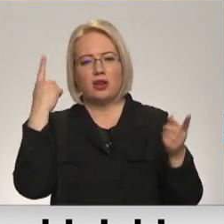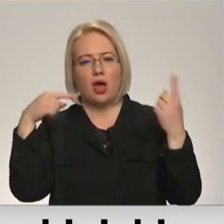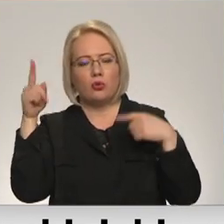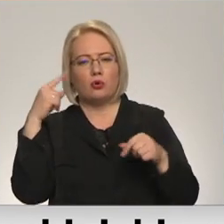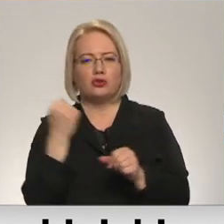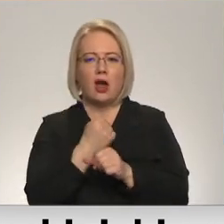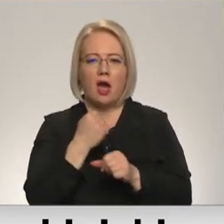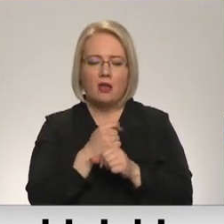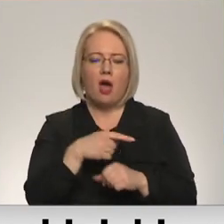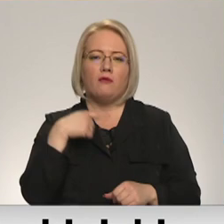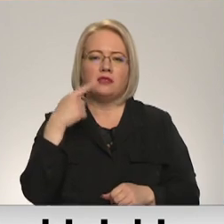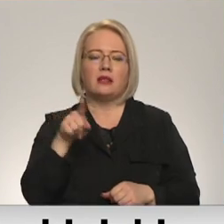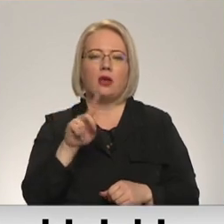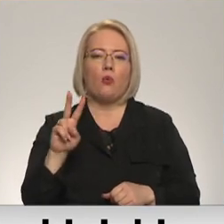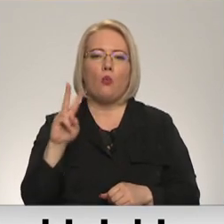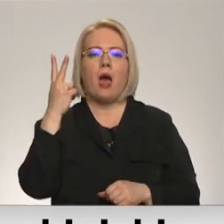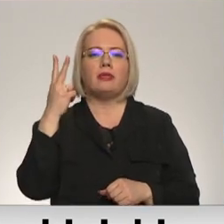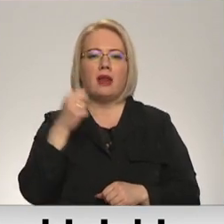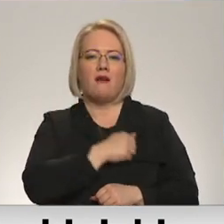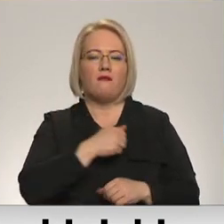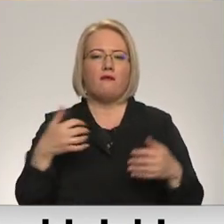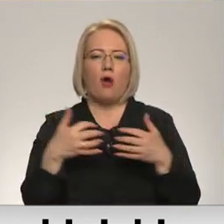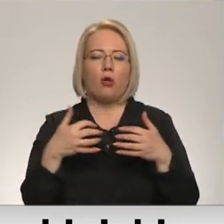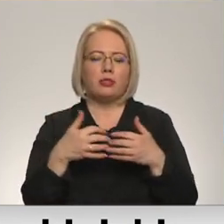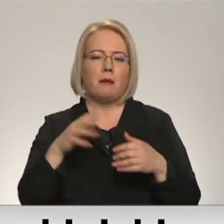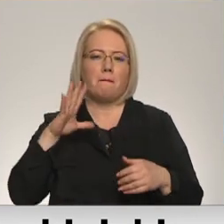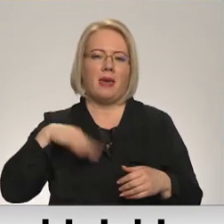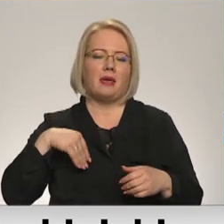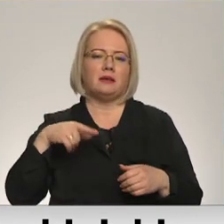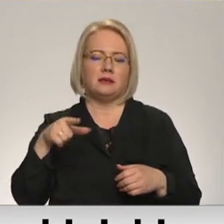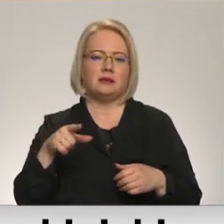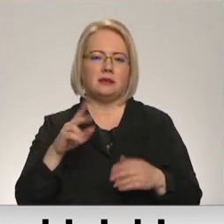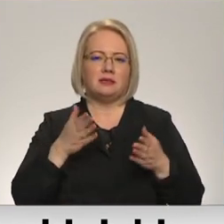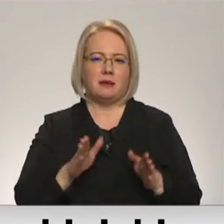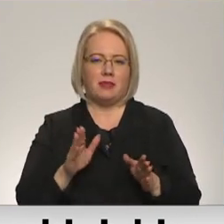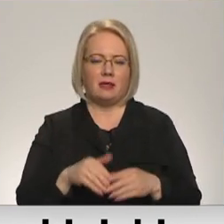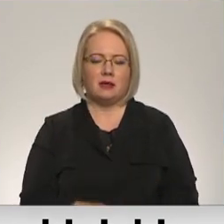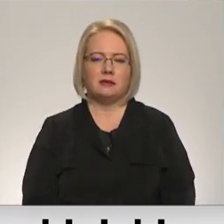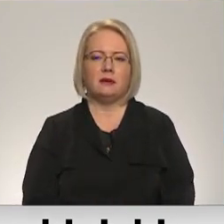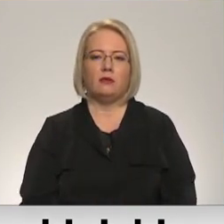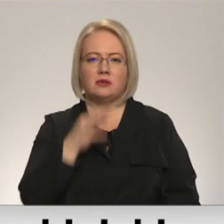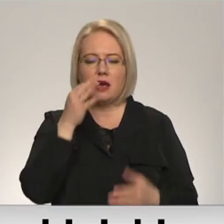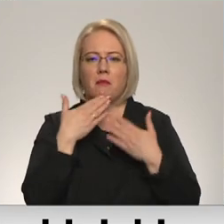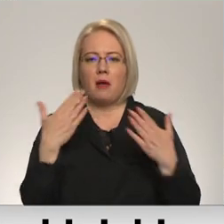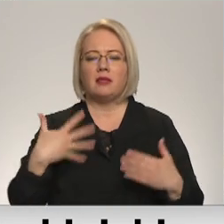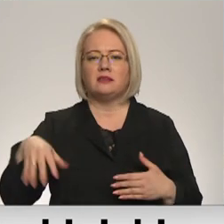par otru fronte ārpus dzimtenis. Ikviens uzrunātais pateicis Latvijas iedzīvotājiem par milzīgo izrādīto ēdu balstu.